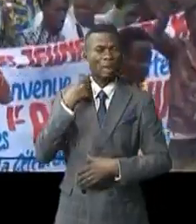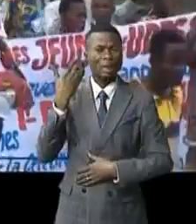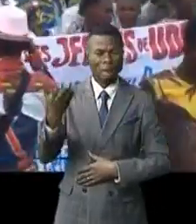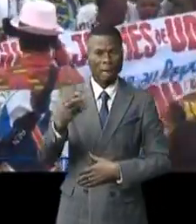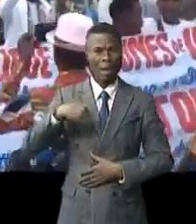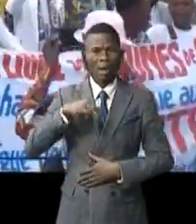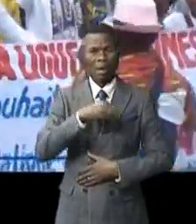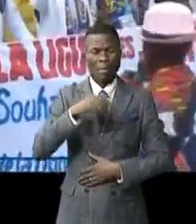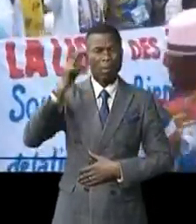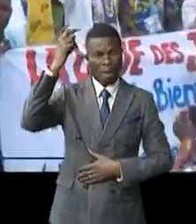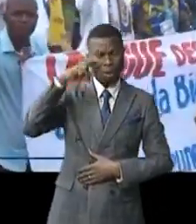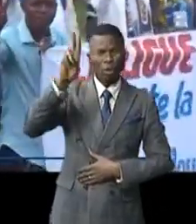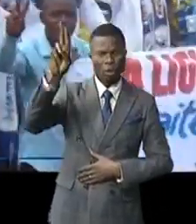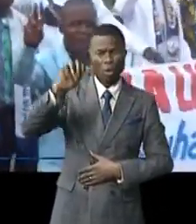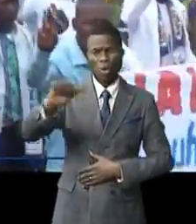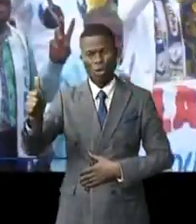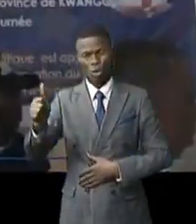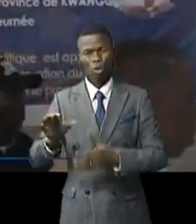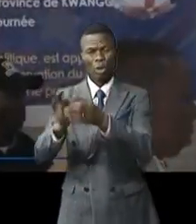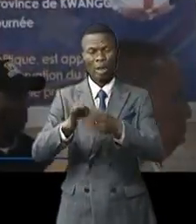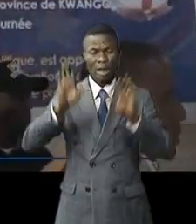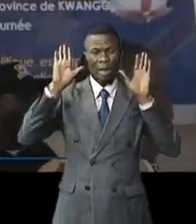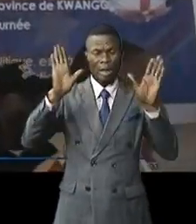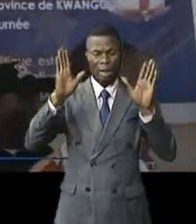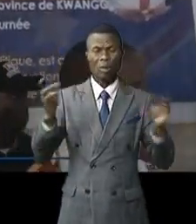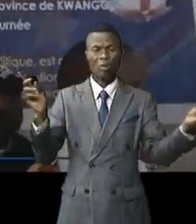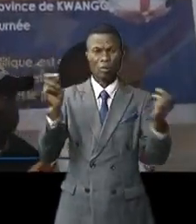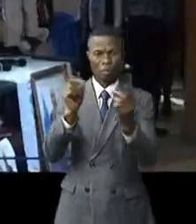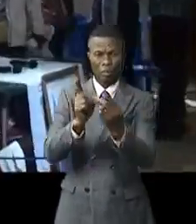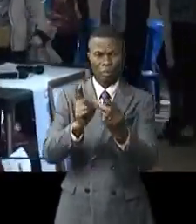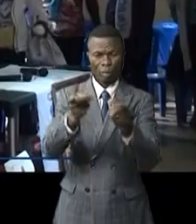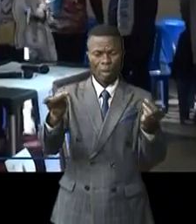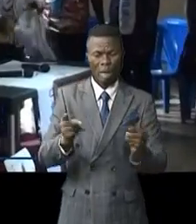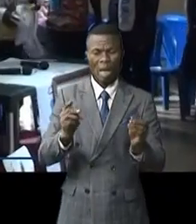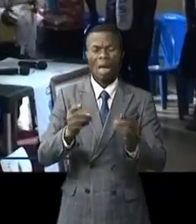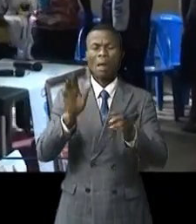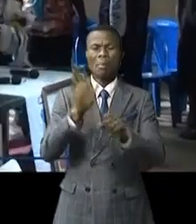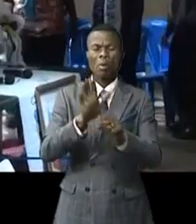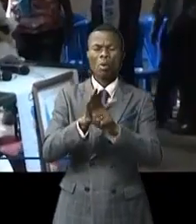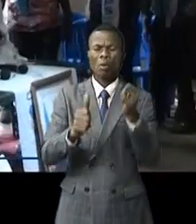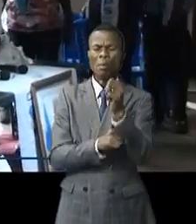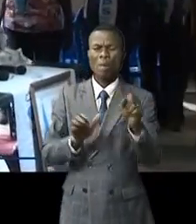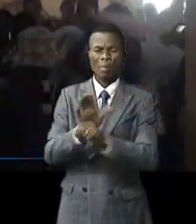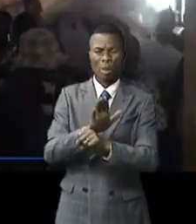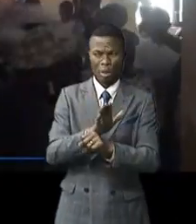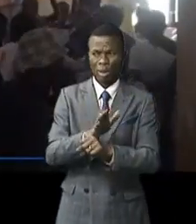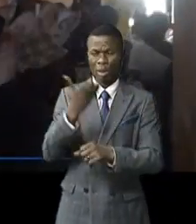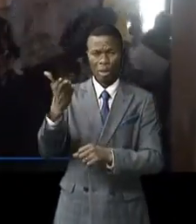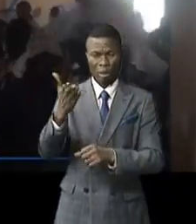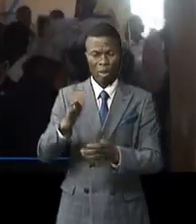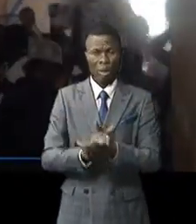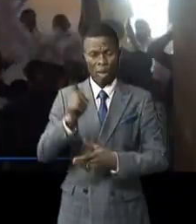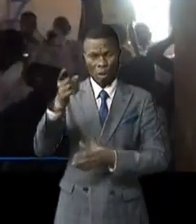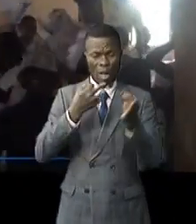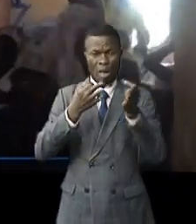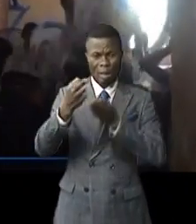Les membres de l'IDPS et d'autres membres de l'Union Sacrée se sont retrouvés dans une salle de retonde pleine comblef. C'est ici que Patoukoule